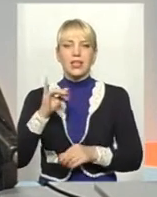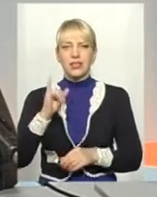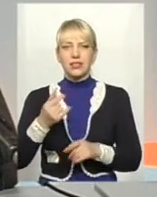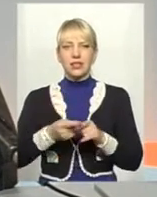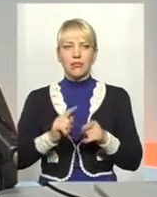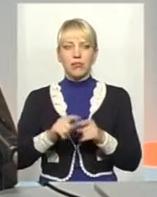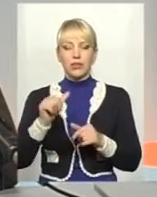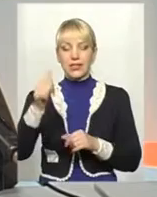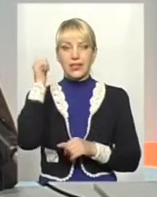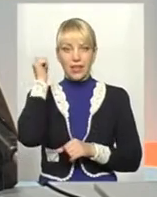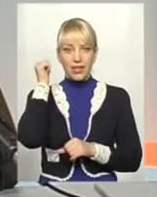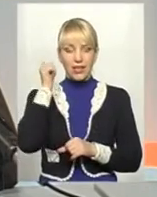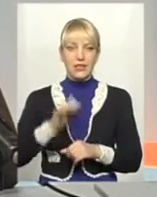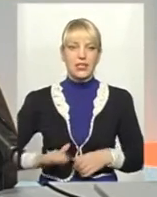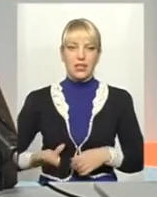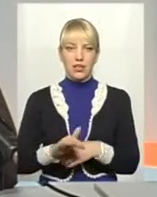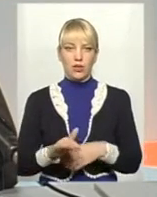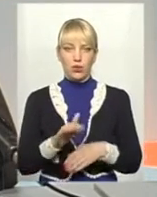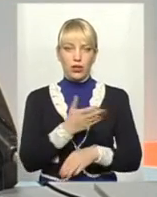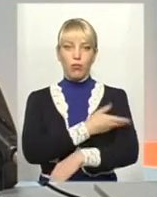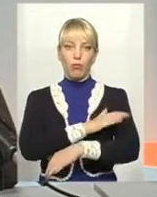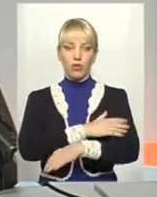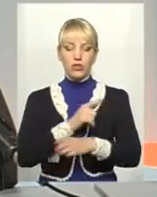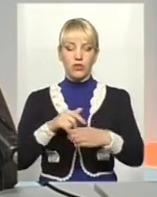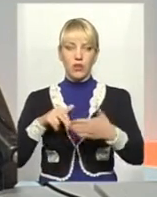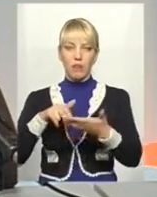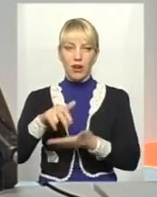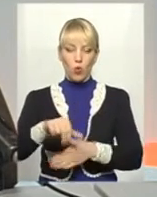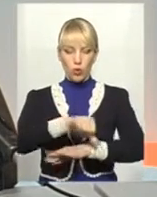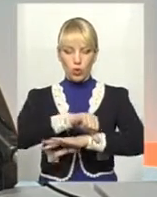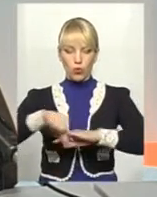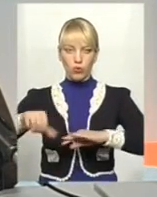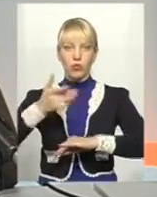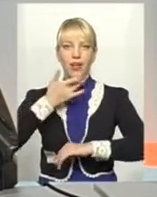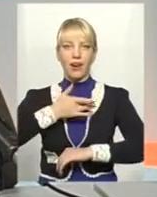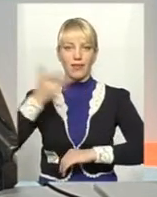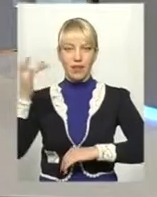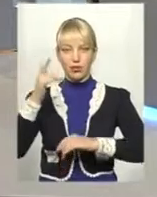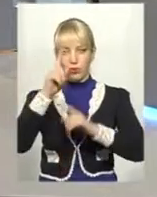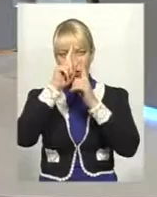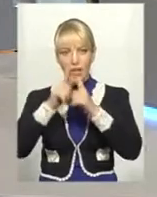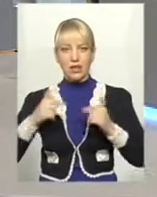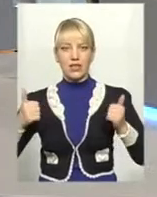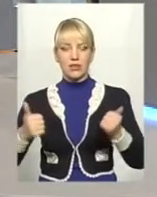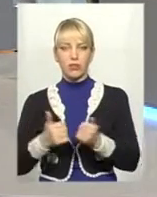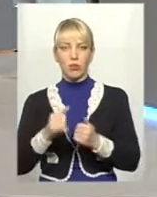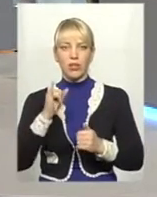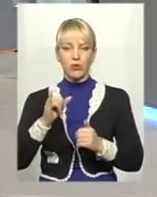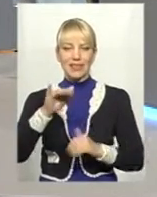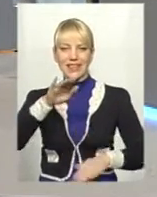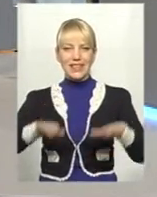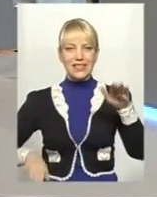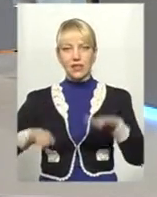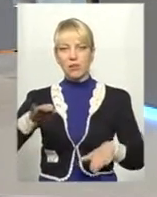тилу, тобто з території Польщі. Вони переходили кордон Радянської Республіки і дестабілізували ситуацію.